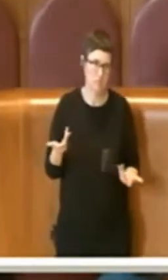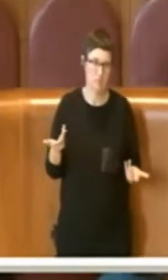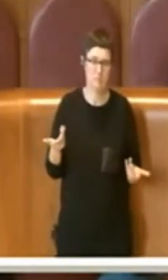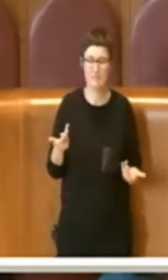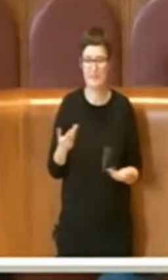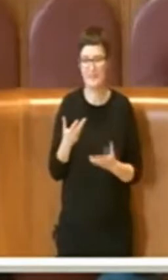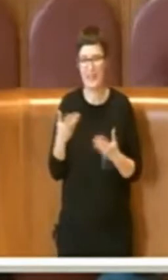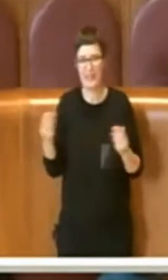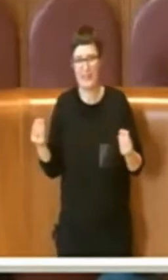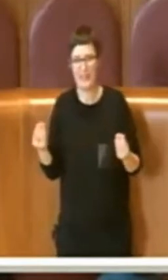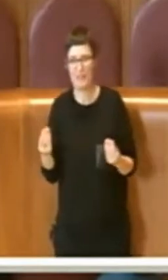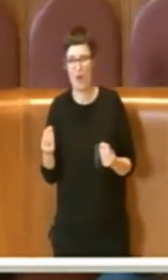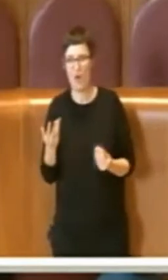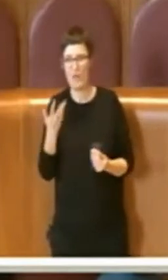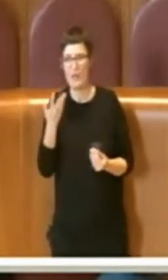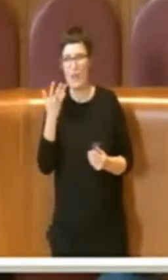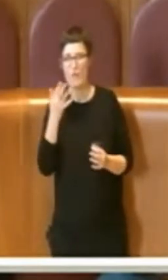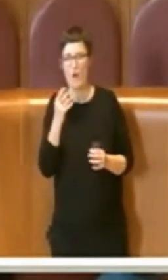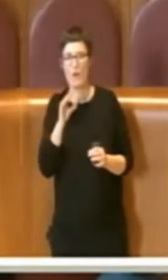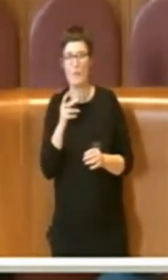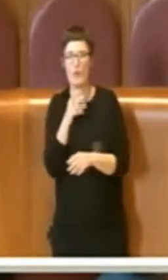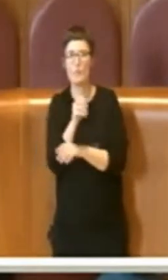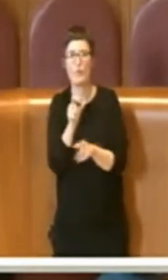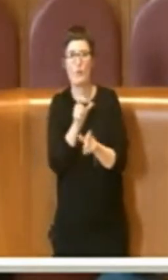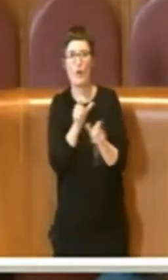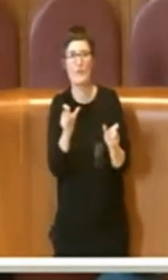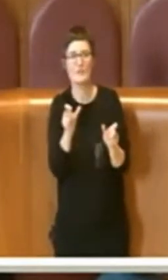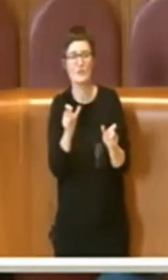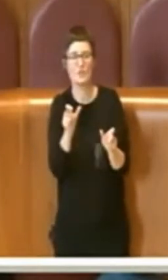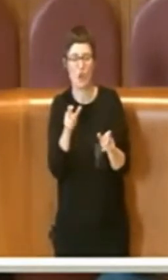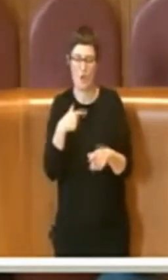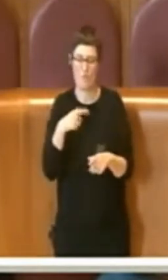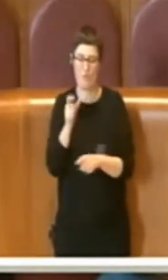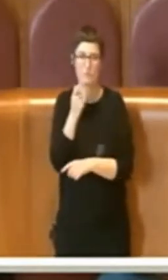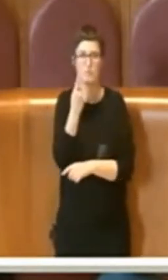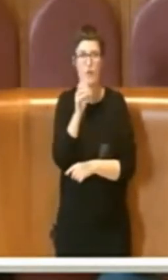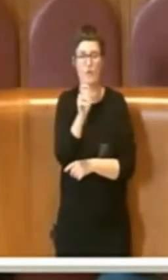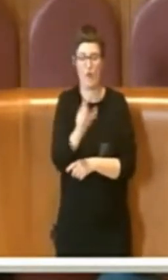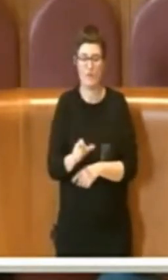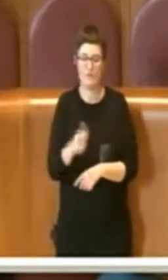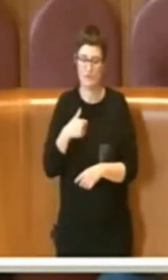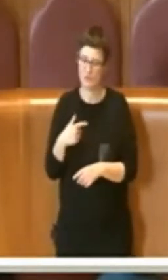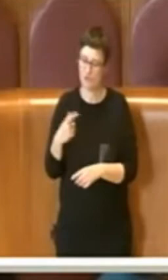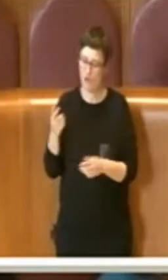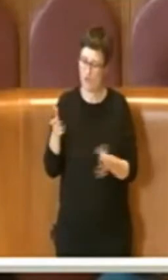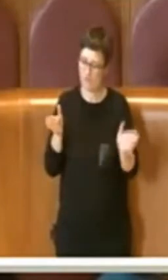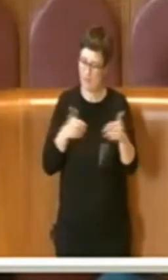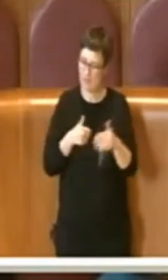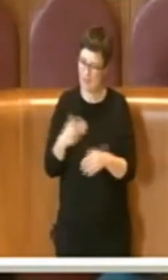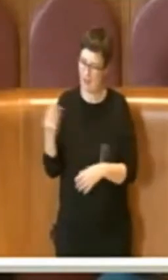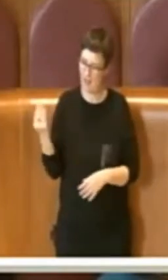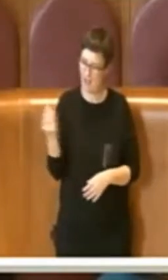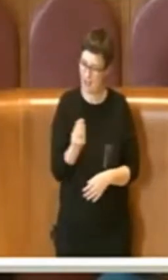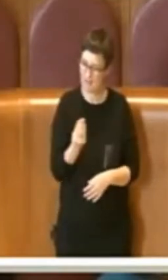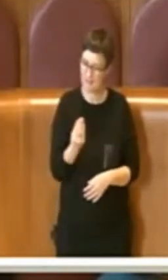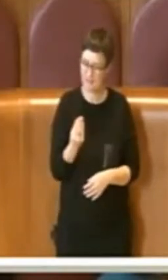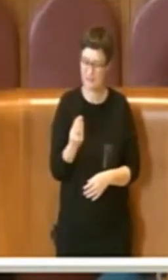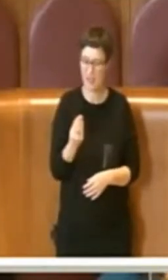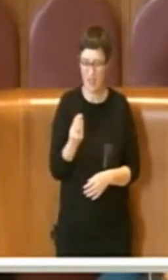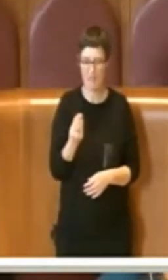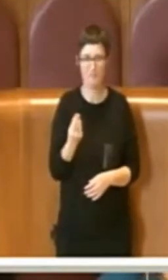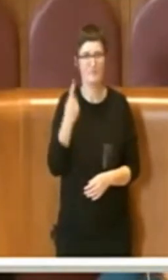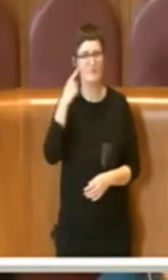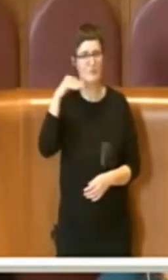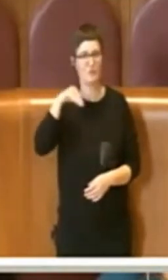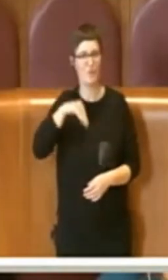passare, quando un professore entra in classe e lascia fuori dalla porta della propria aula le proprie convinzioni politiche.